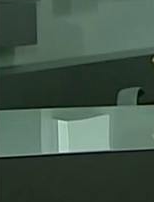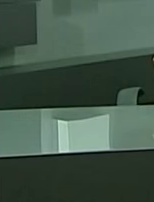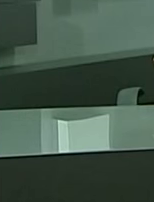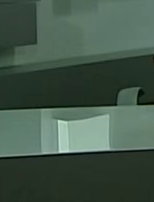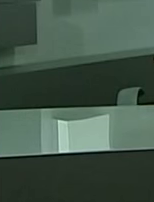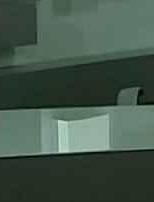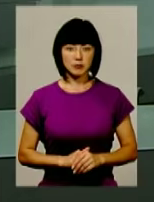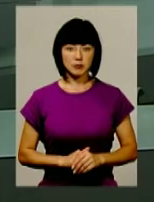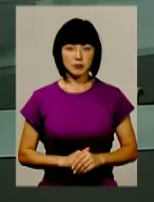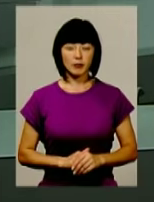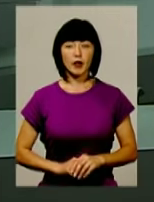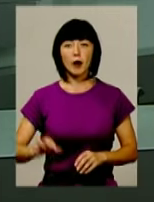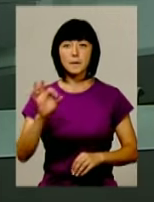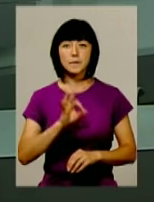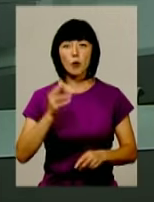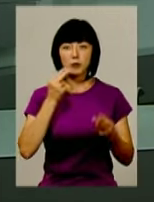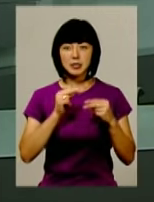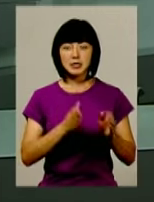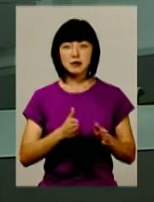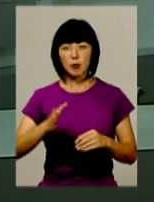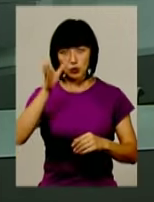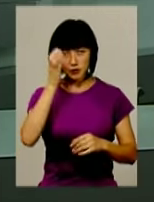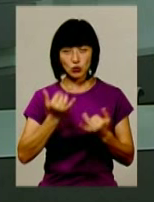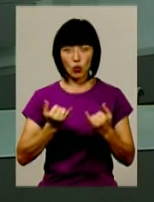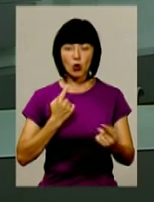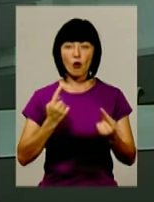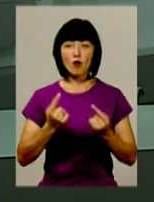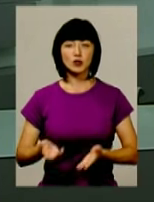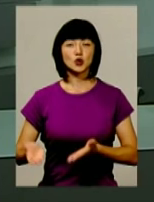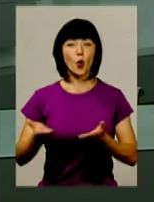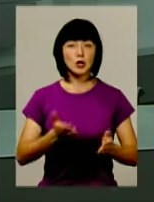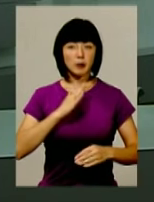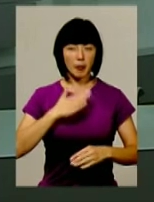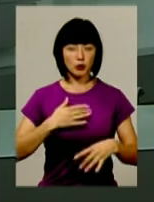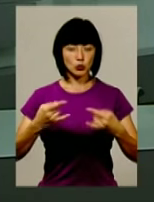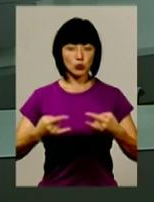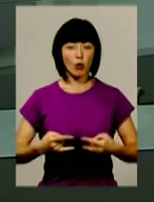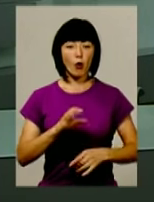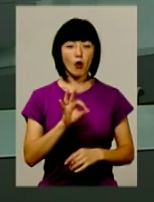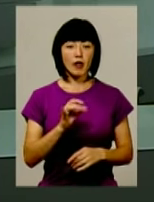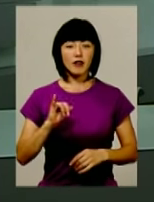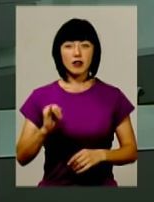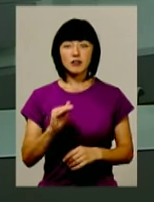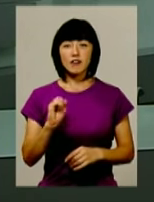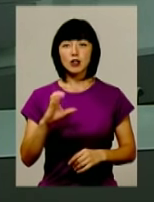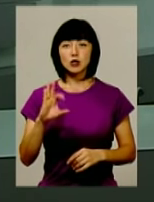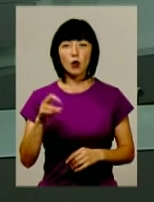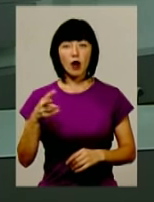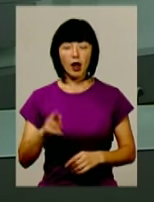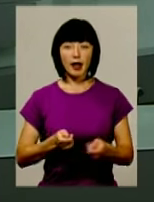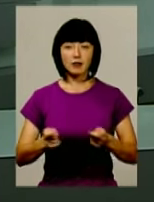Про оптимізацію системи освіти ми сьогодні говоримо із гостем нашої студії. Це Олег Іванович Фасоля, керівник обласного